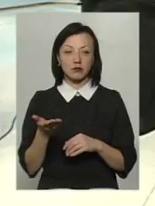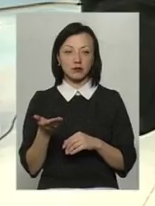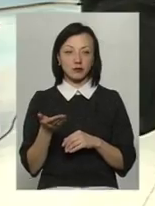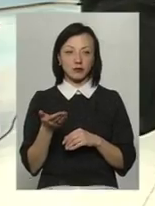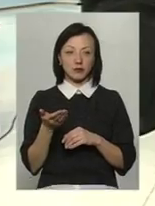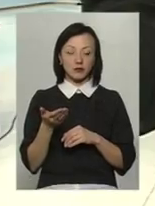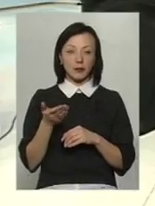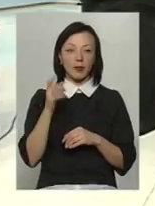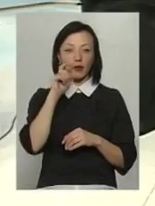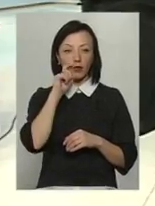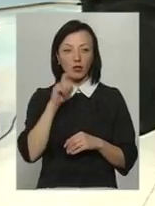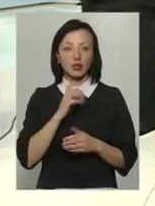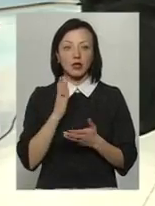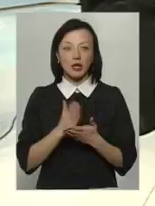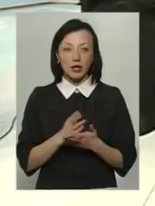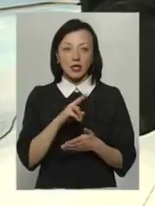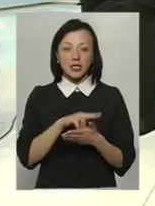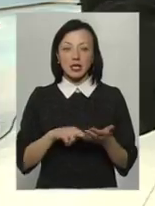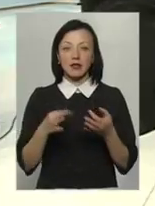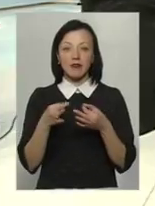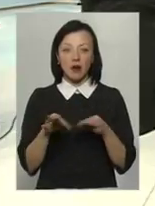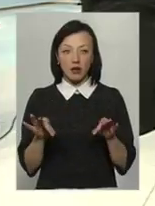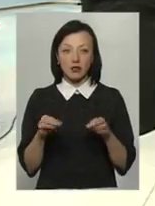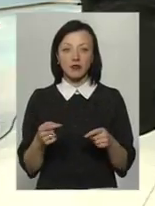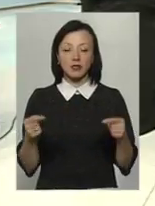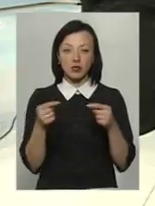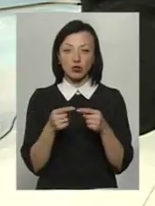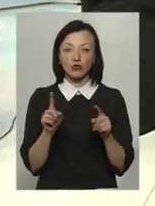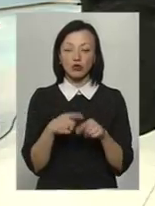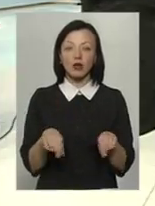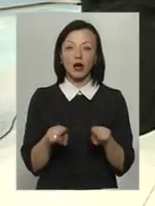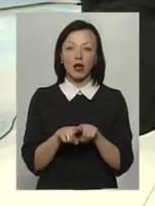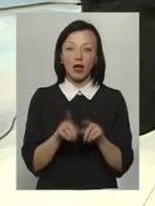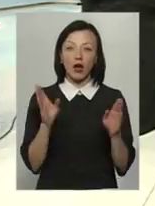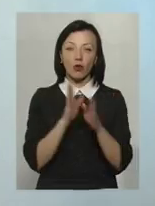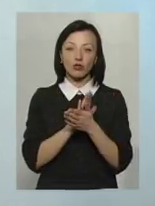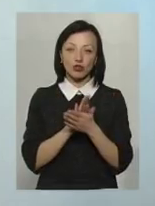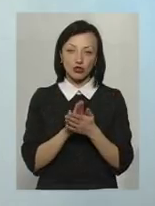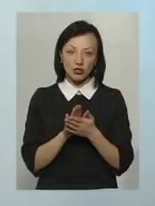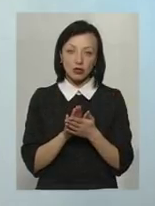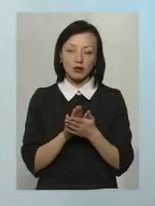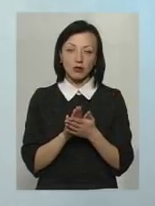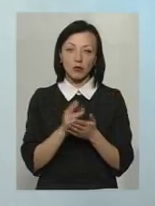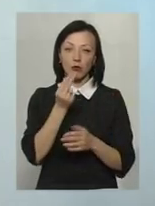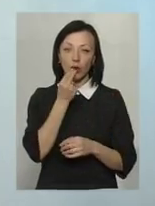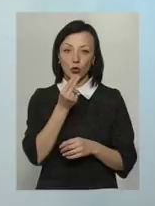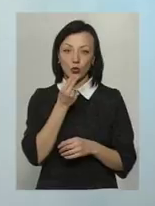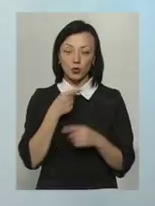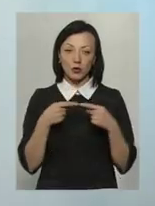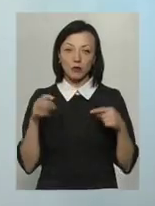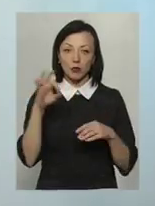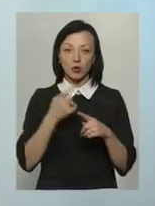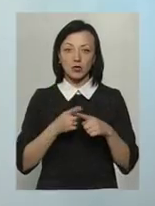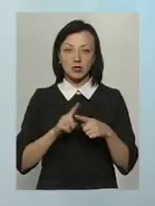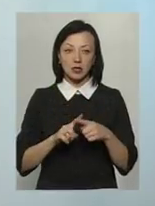В Україні є сертифікація, яка визначає, що таке екологічно чистий продукт. Про